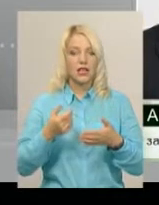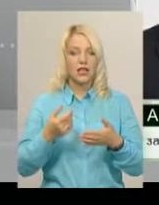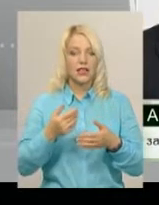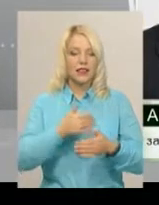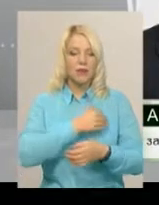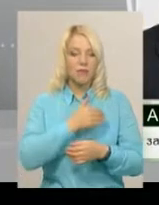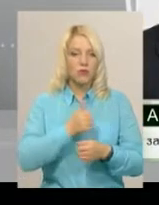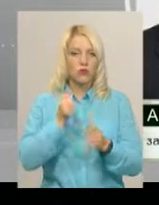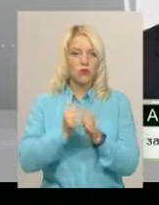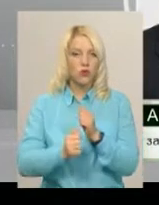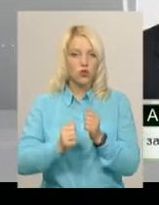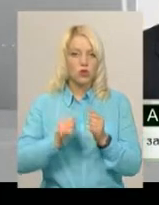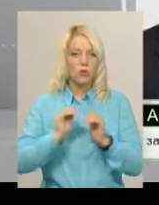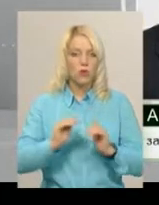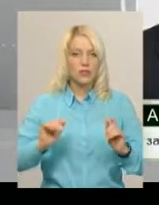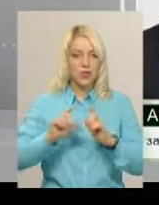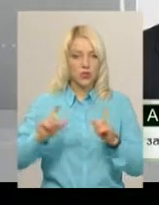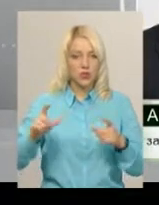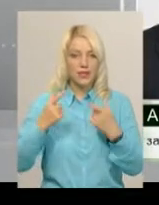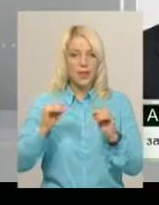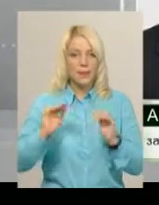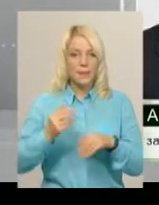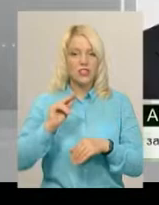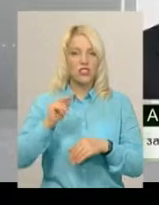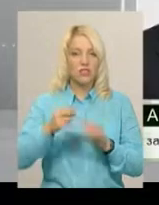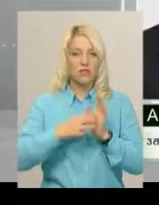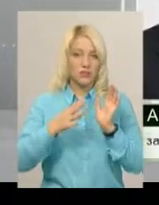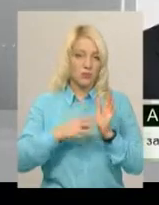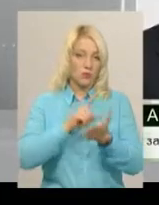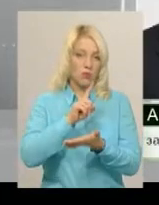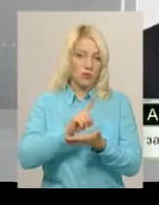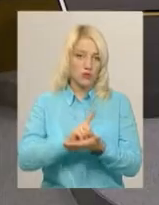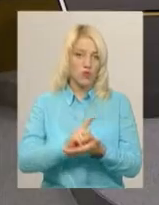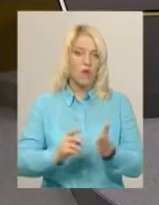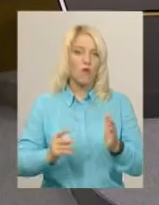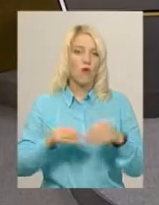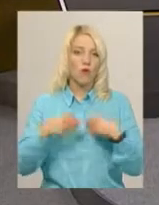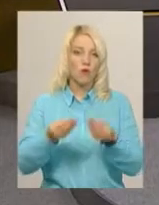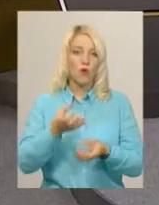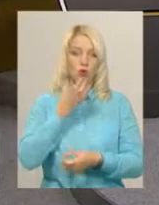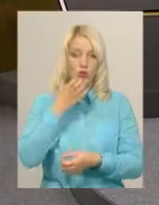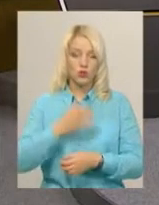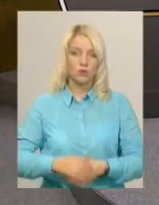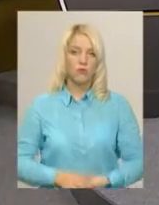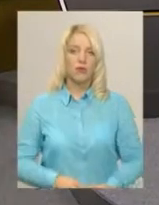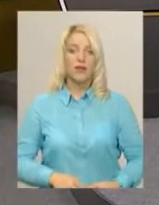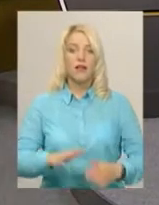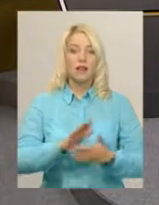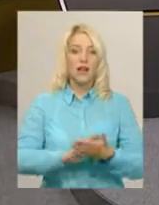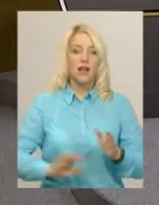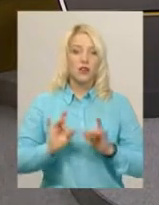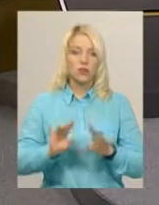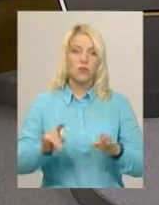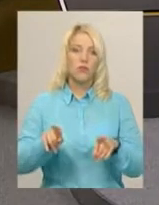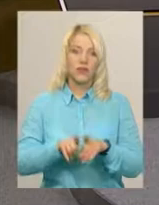в кожному садочці. Там, де буде нижчі 18, то, звісно, включено. Далі у випуску ми розповімо